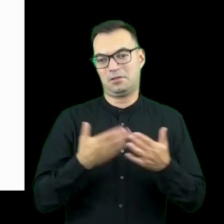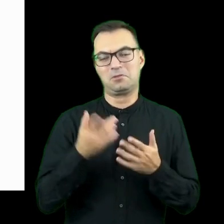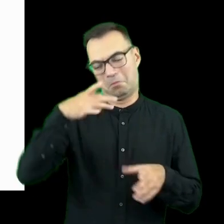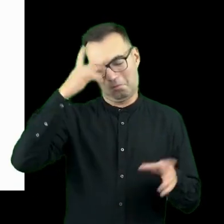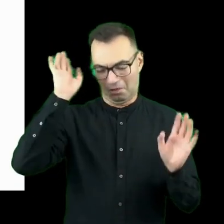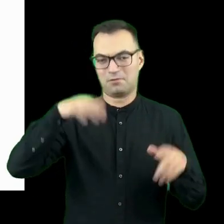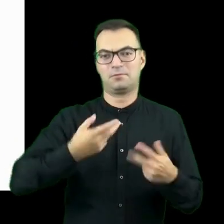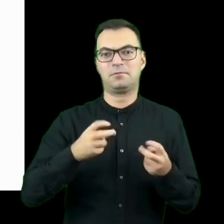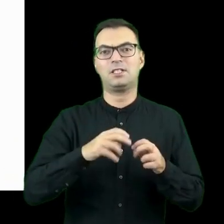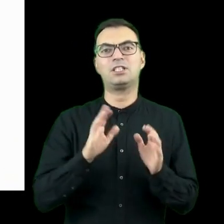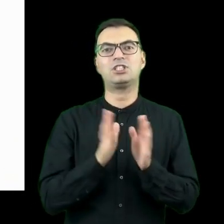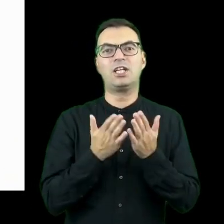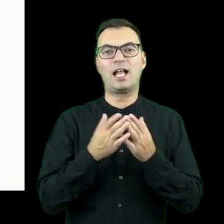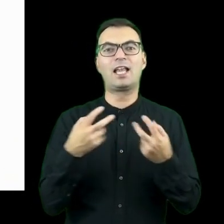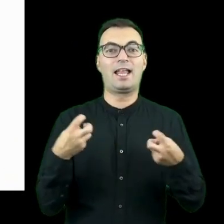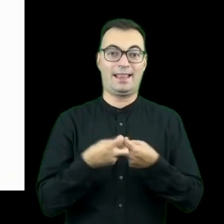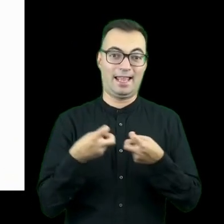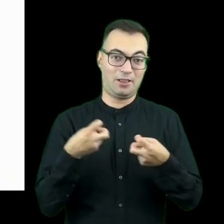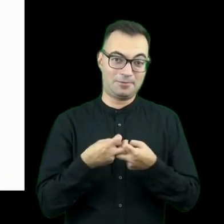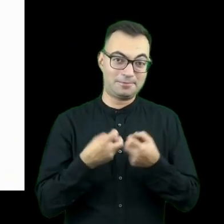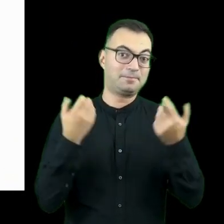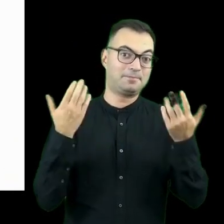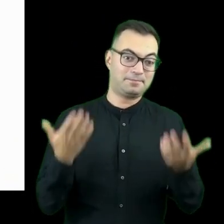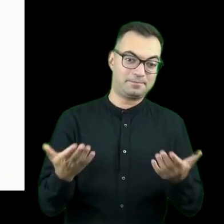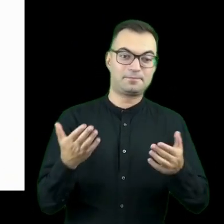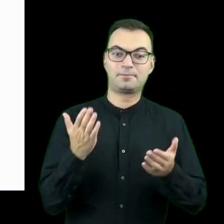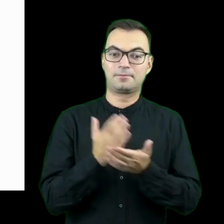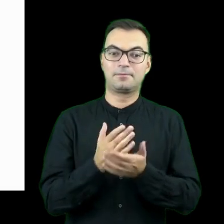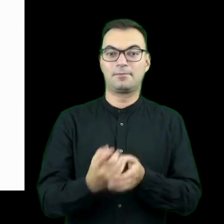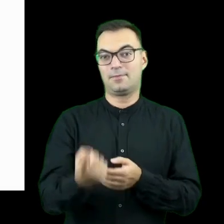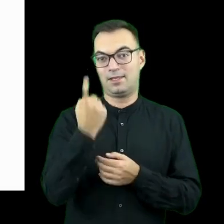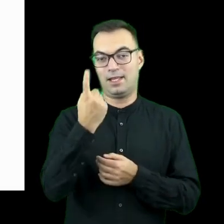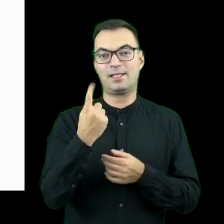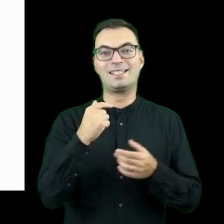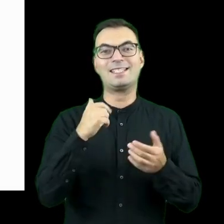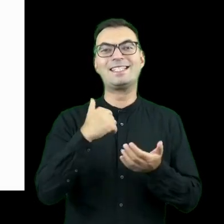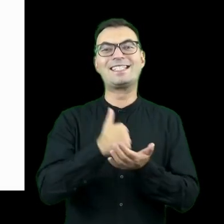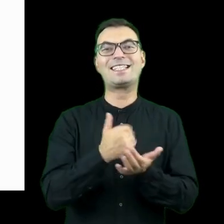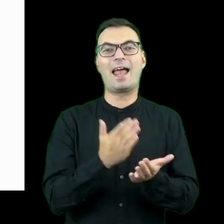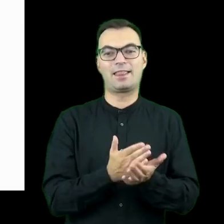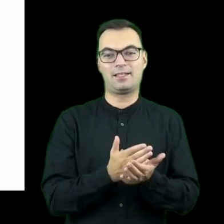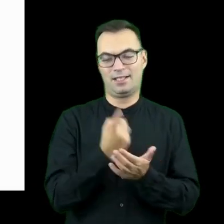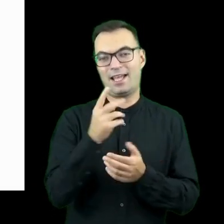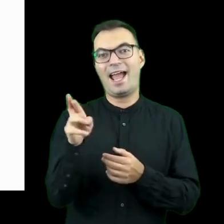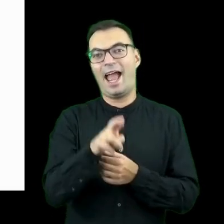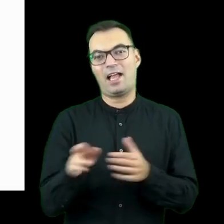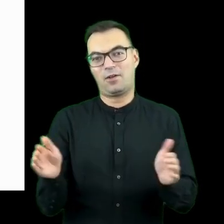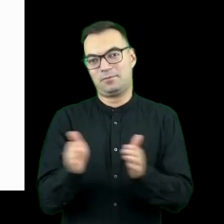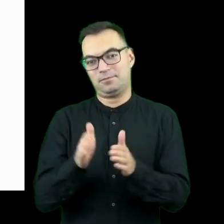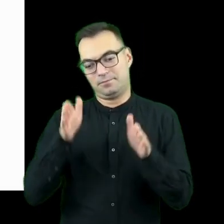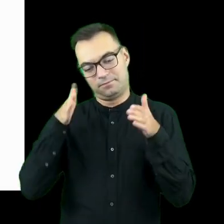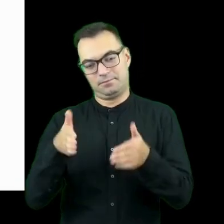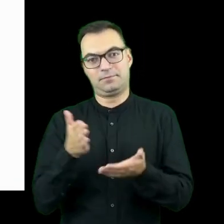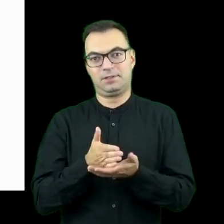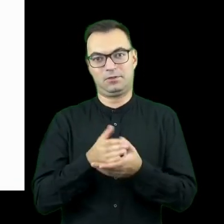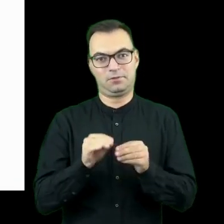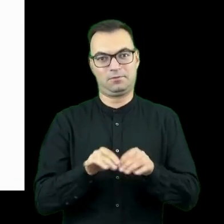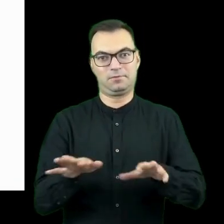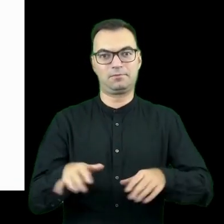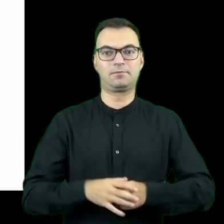stworzył księgarnię internetową, która była ograniczona do jednego stanu albo właściwie do jednego regionu w